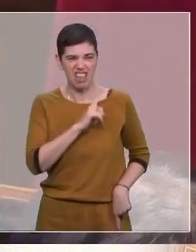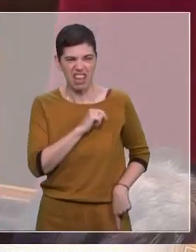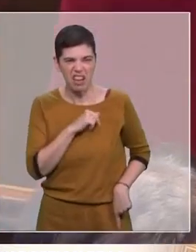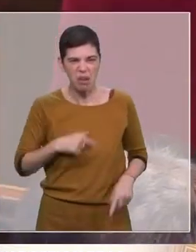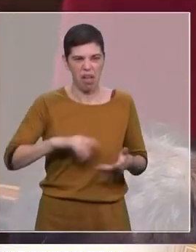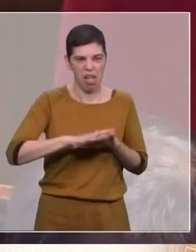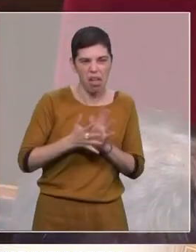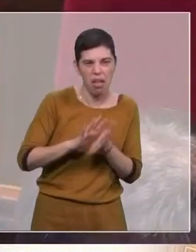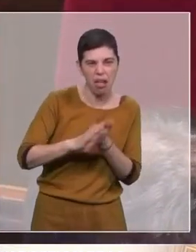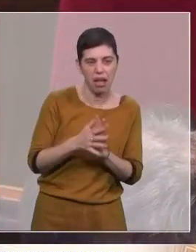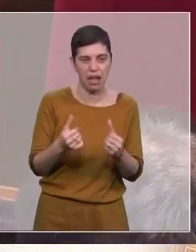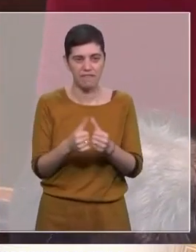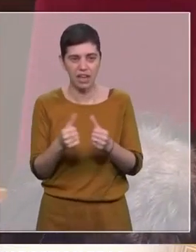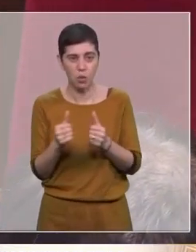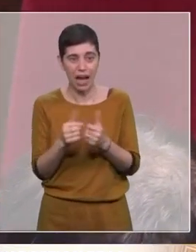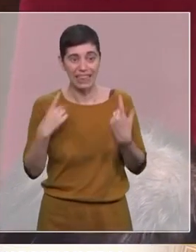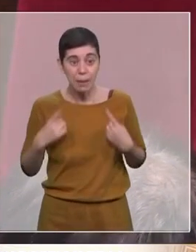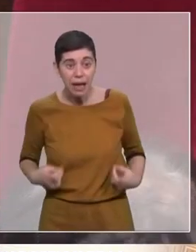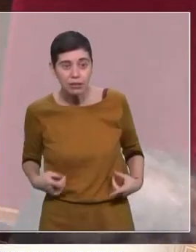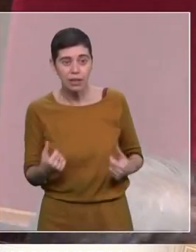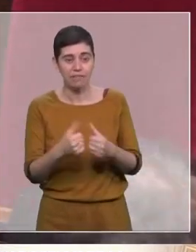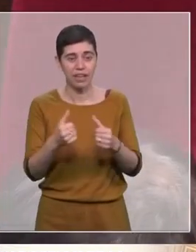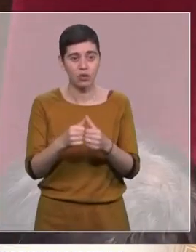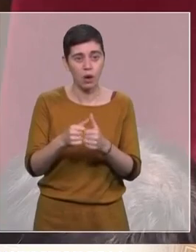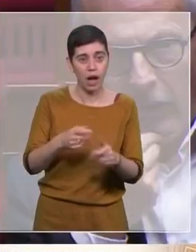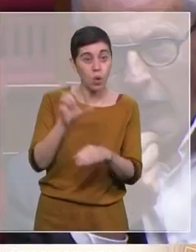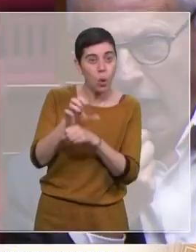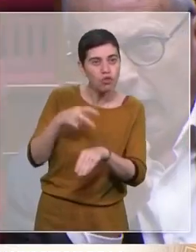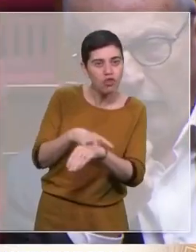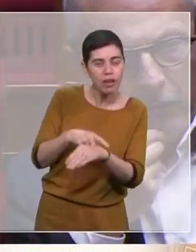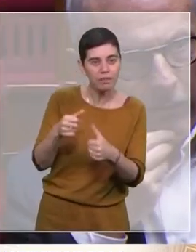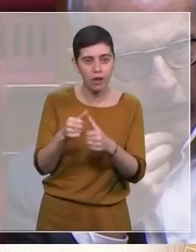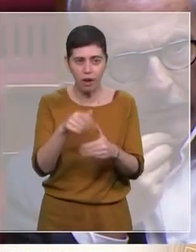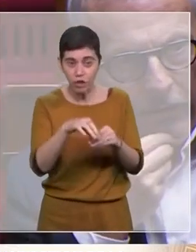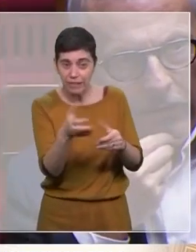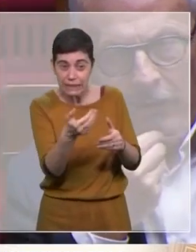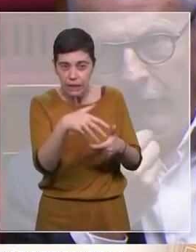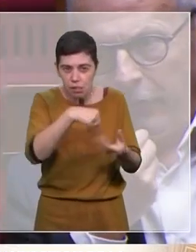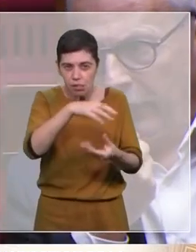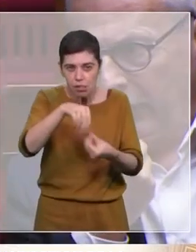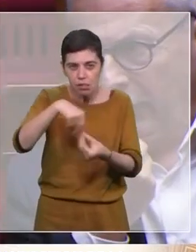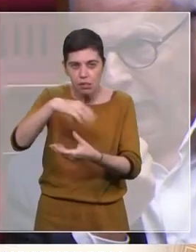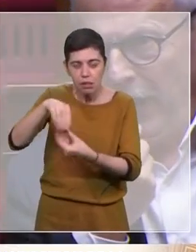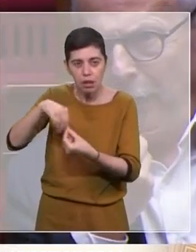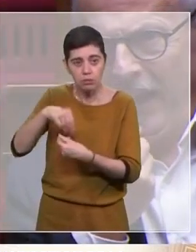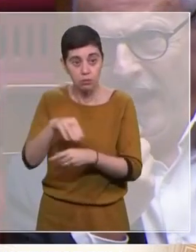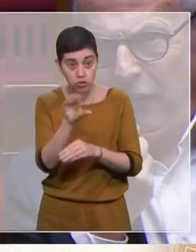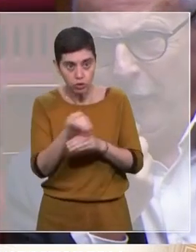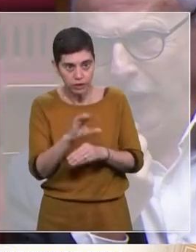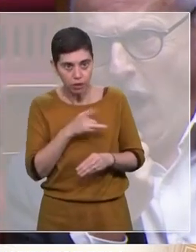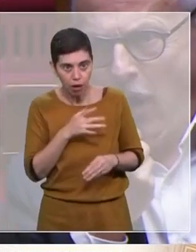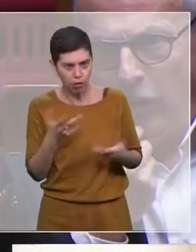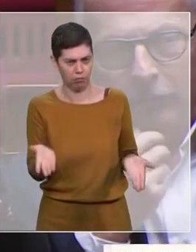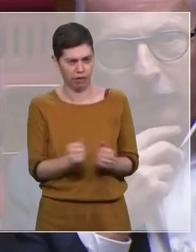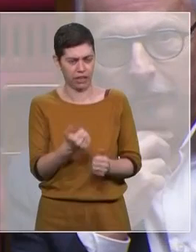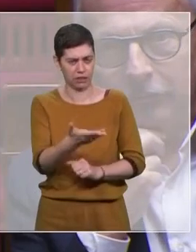a tenté de marchander les votes des parlementaires contre des gendarmeries à comble pour un ministre qui se dit attaché à la sécurité, votre ministre de l